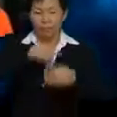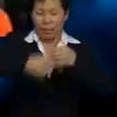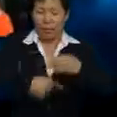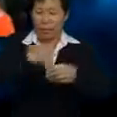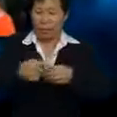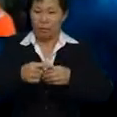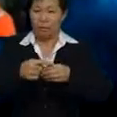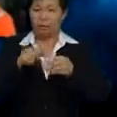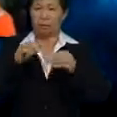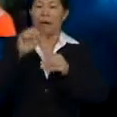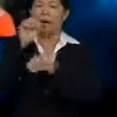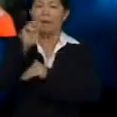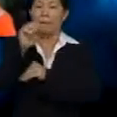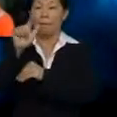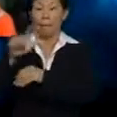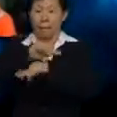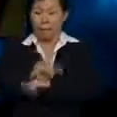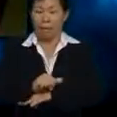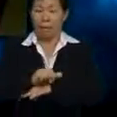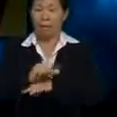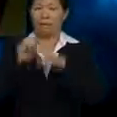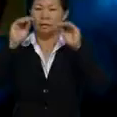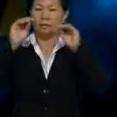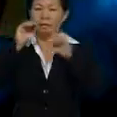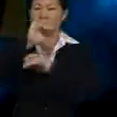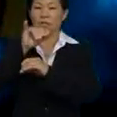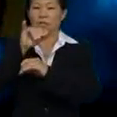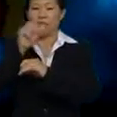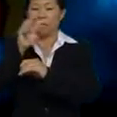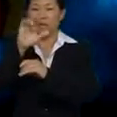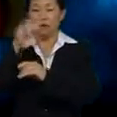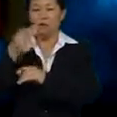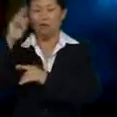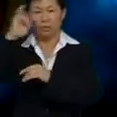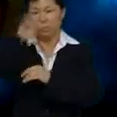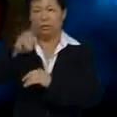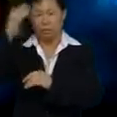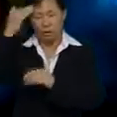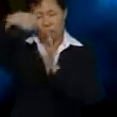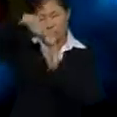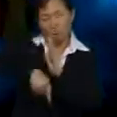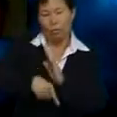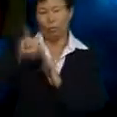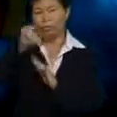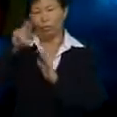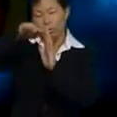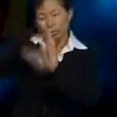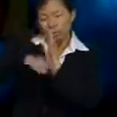Amal jariah Ustaz Untuk ibu bapa kita tu Juala nak tahu Lebih lagi Juala kurang faham